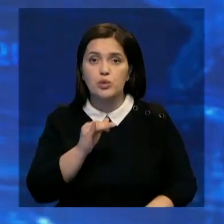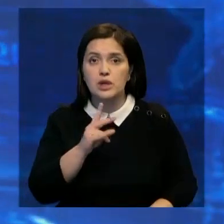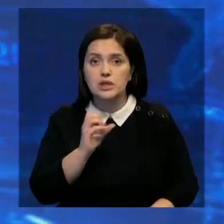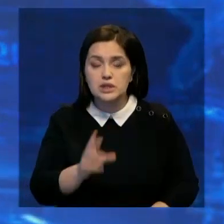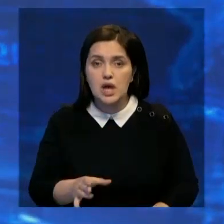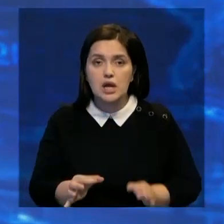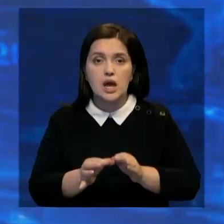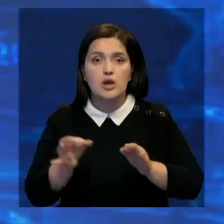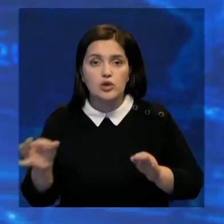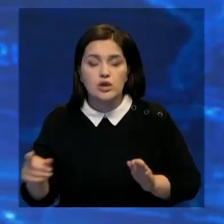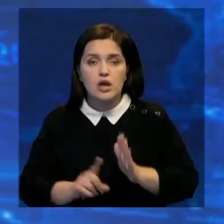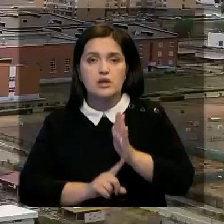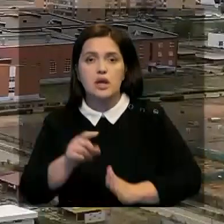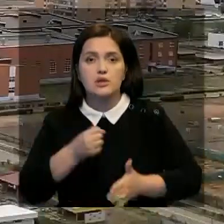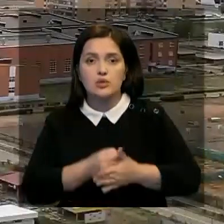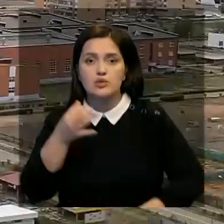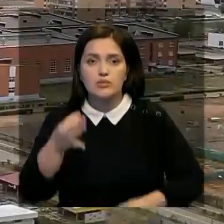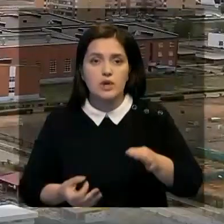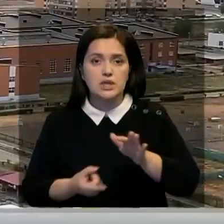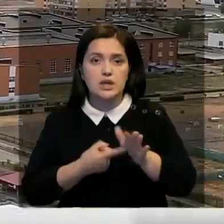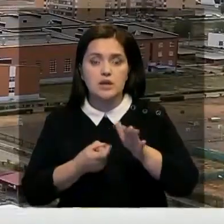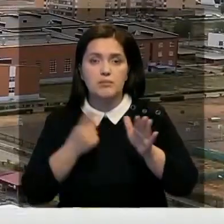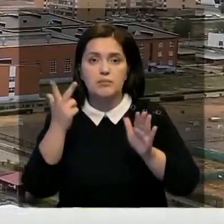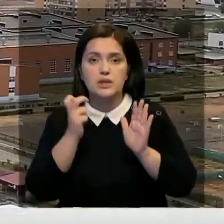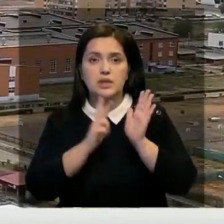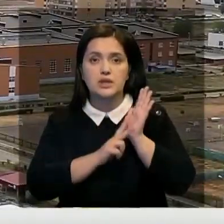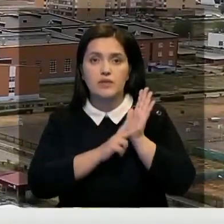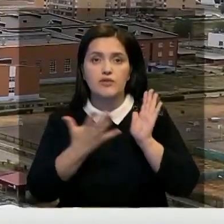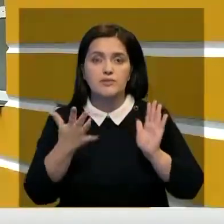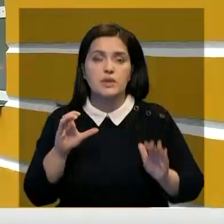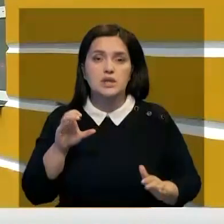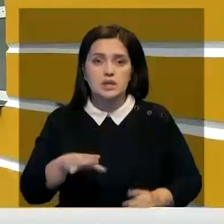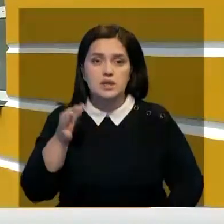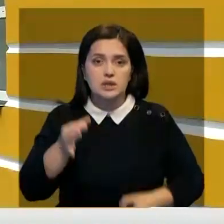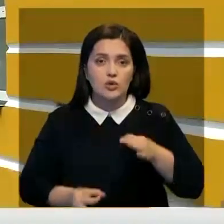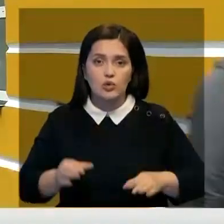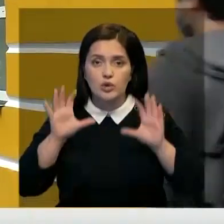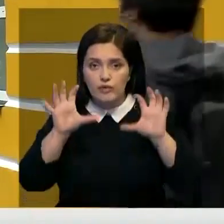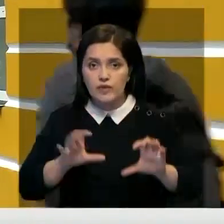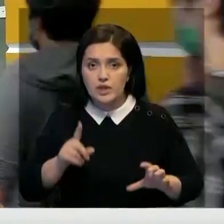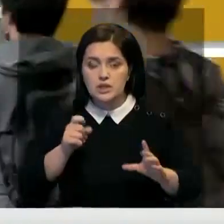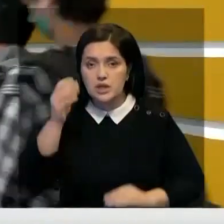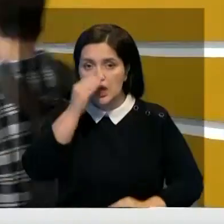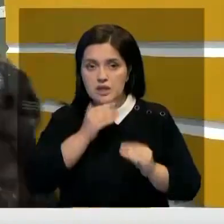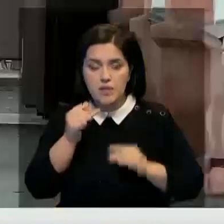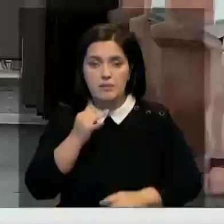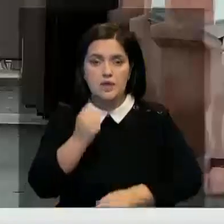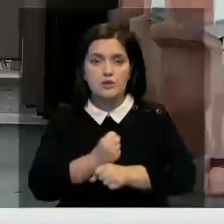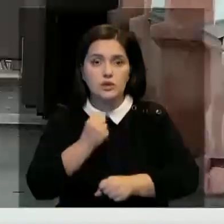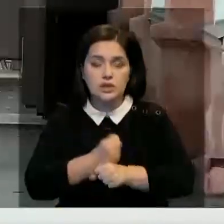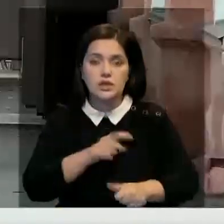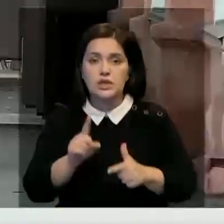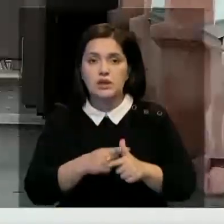Бурлинского района. В их отношении начато досудебное расследование по 385-й статье Уголовного кодекса за